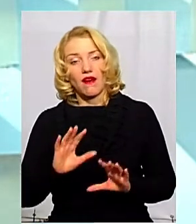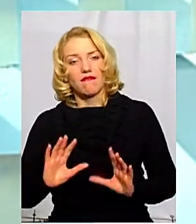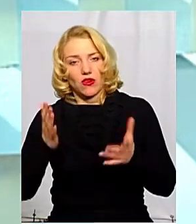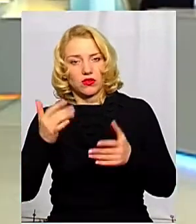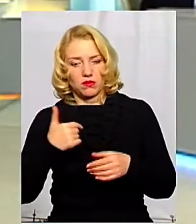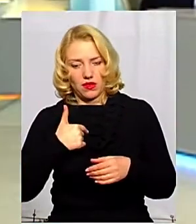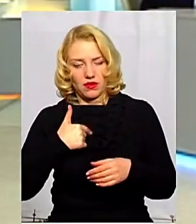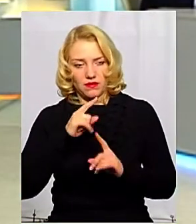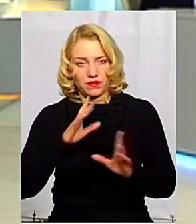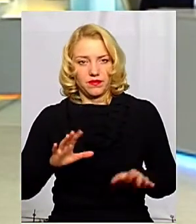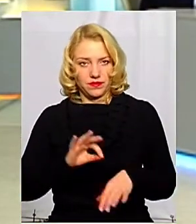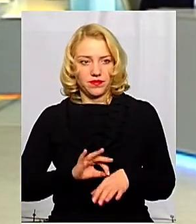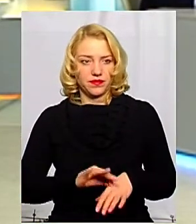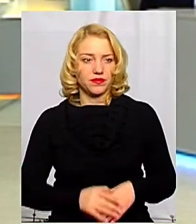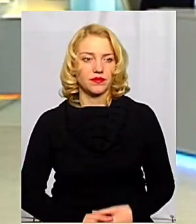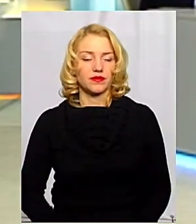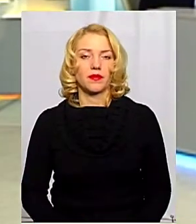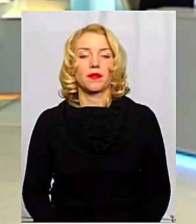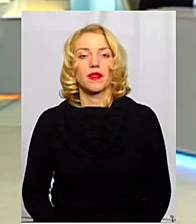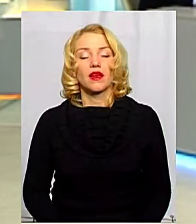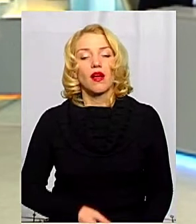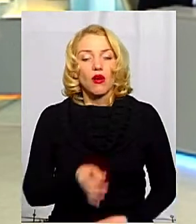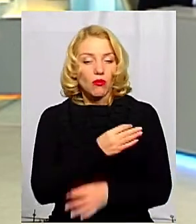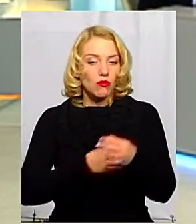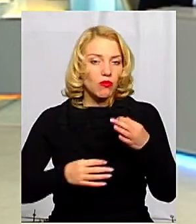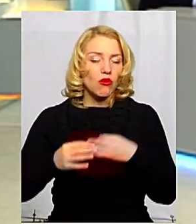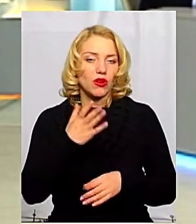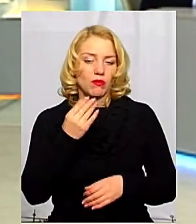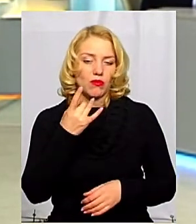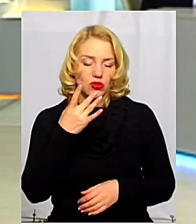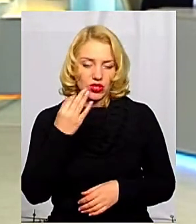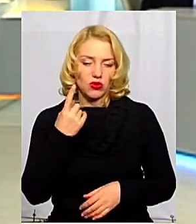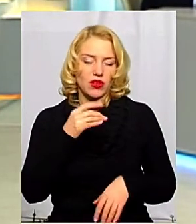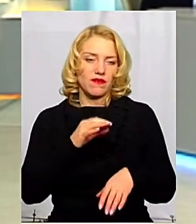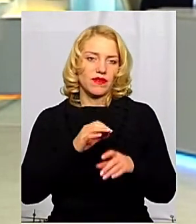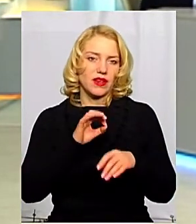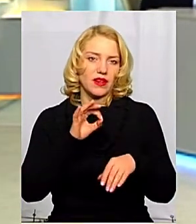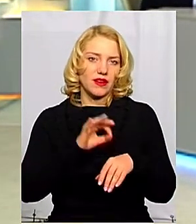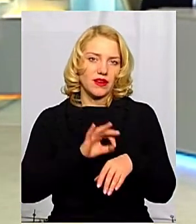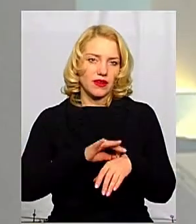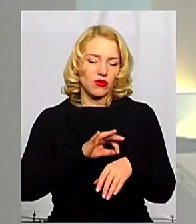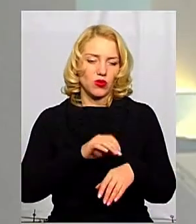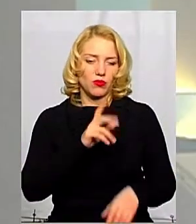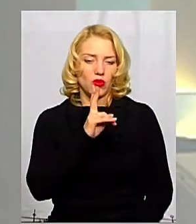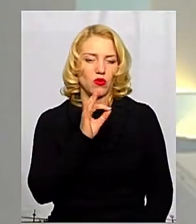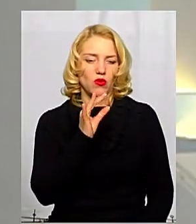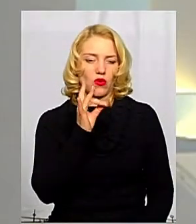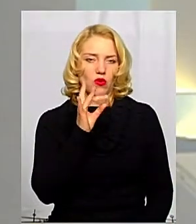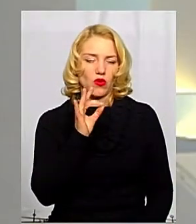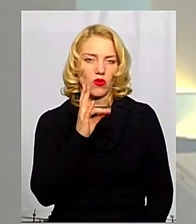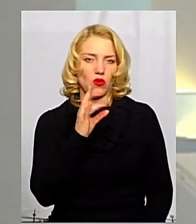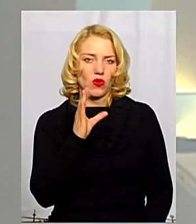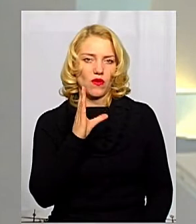принесе. Що це зайде. Поговоримо про ще одне вірусне захворювання – коронавірус. Що це таке?